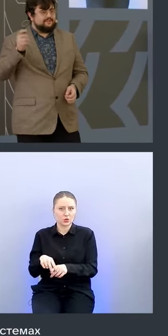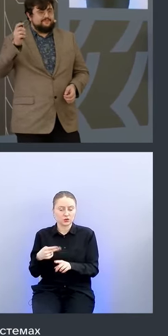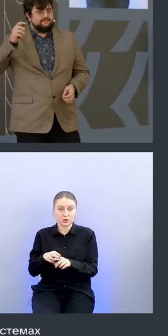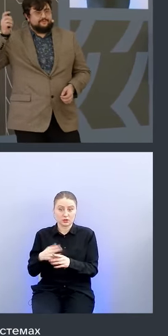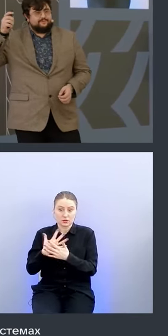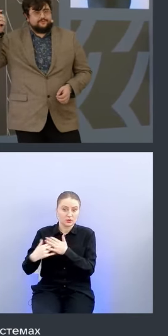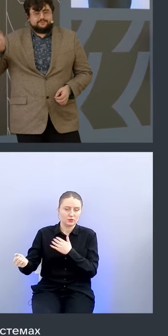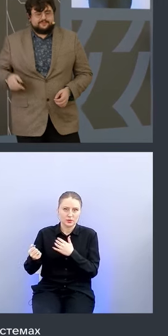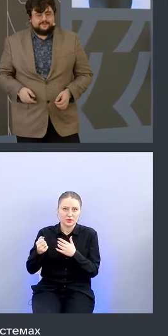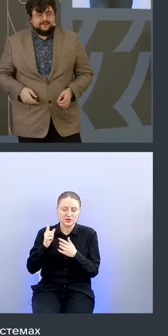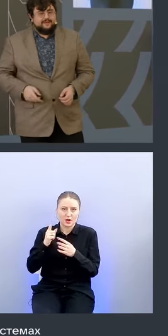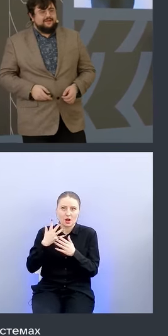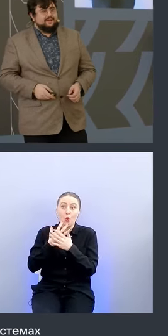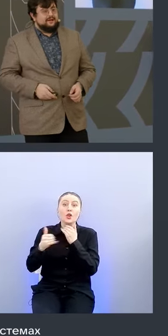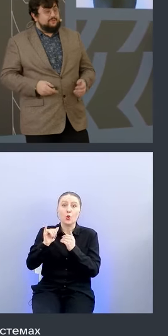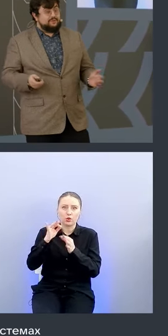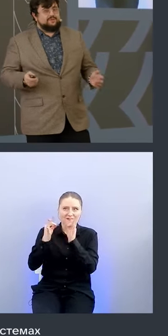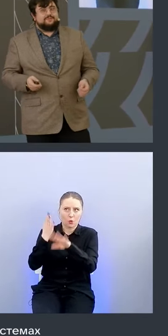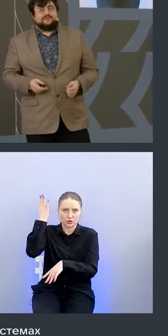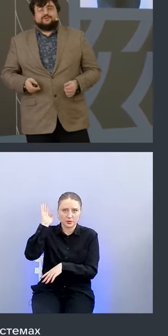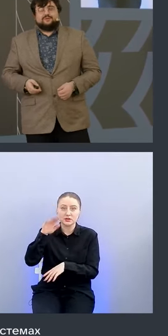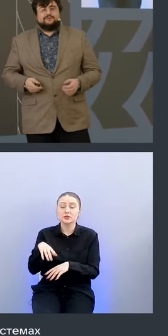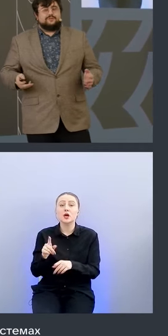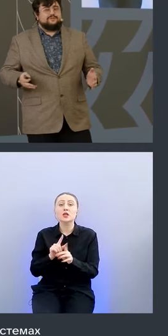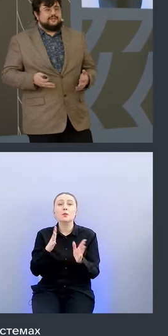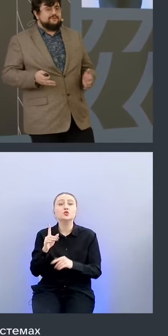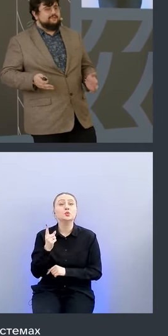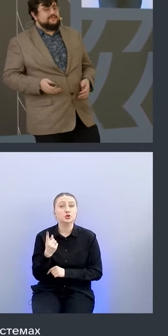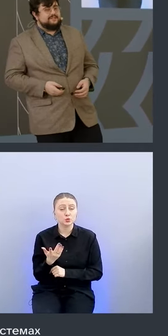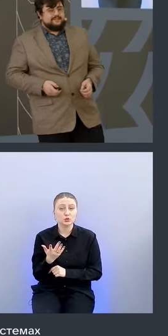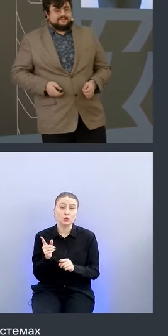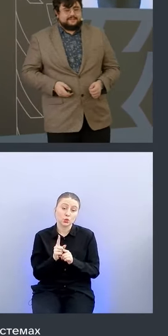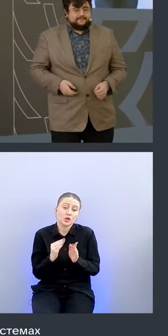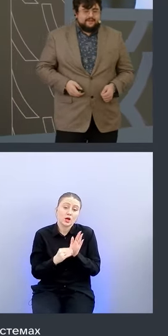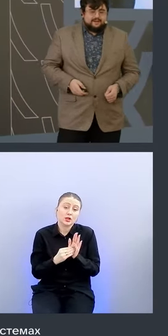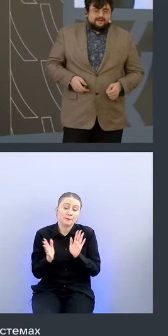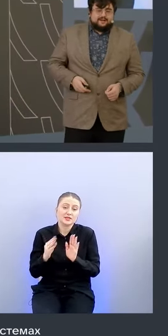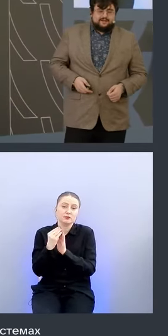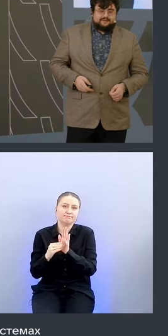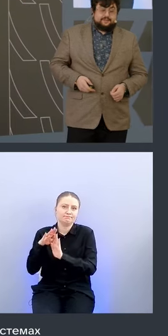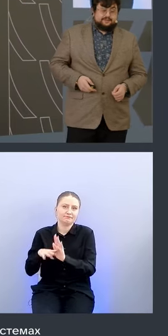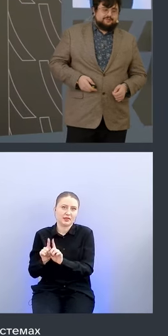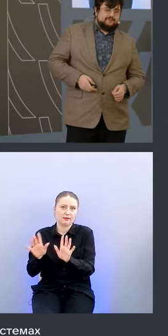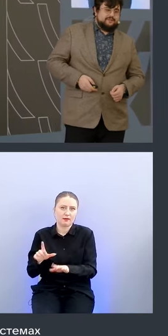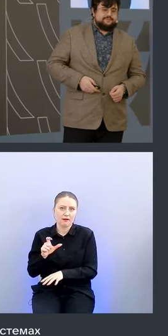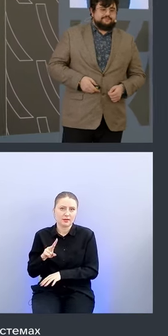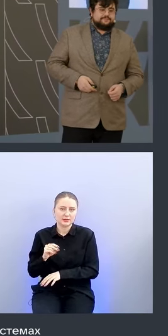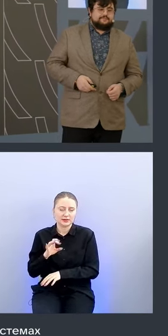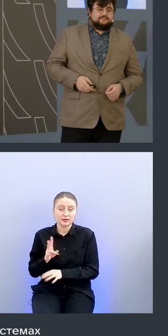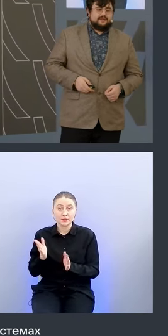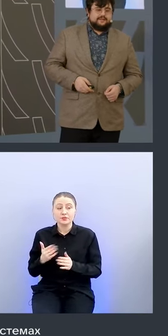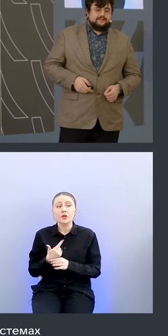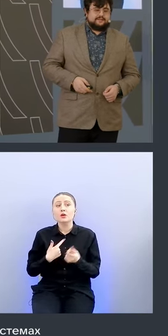вылетает в космос а почему это происходит ну вот так вот написано elastic мы долго